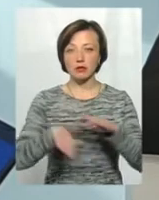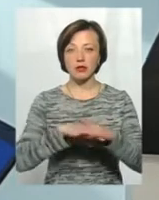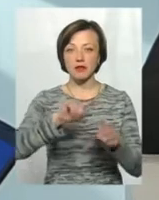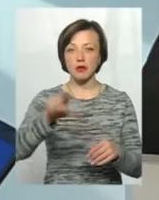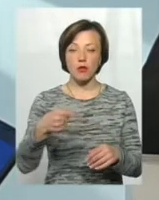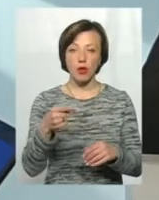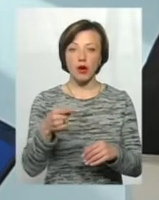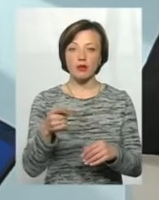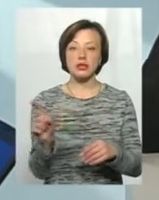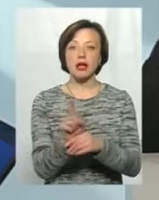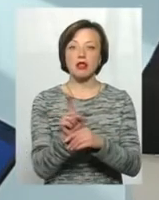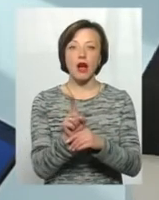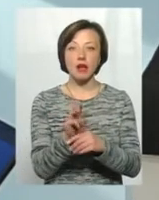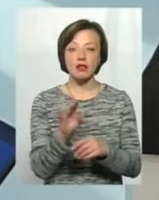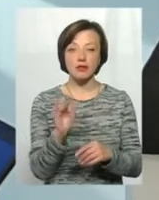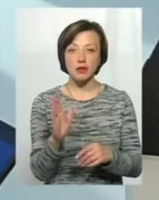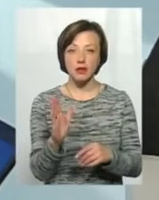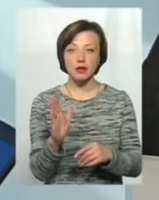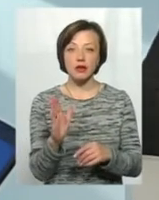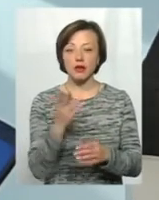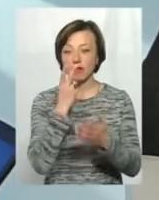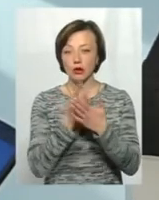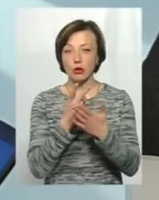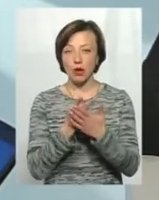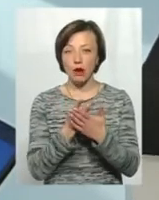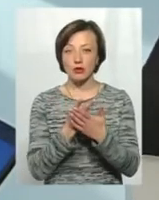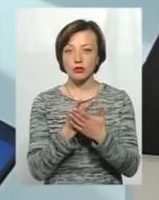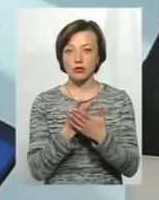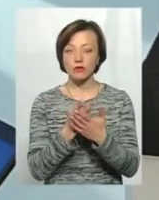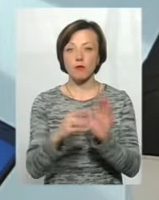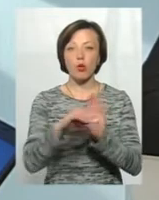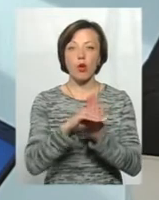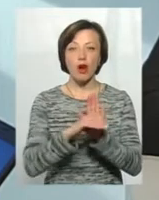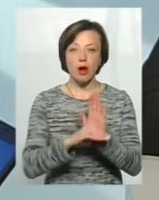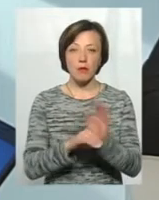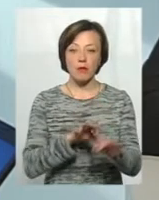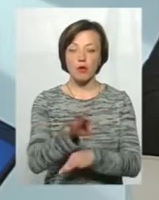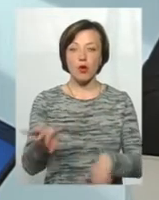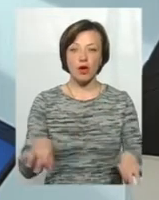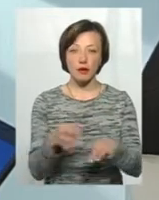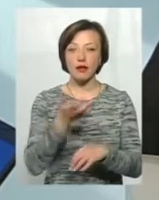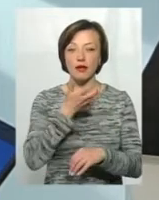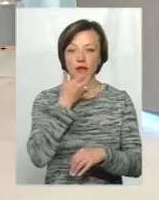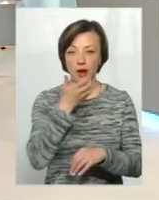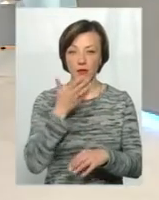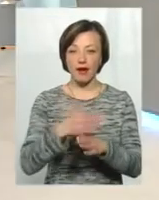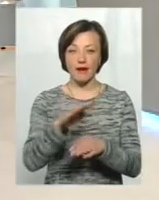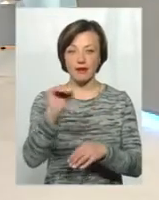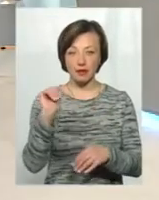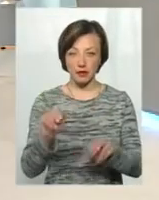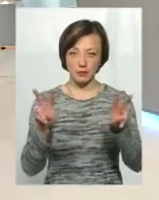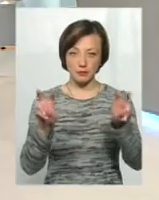ДБМ, тобто стандартів, що відображені в програмі, в проєкті теплі кредити і попадають під